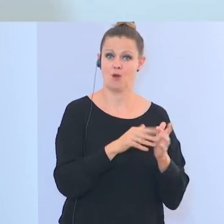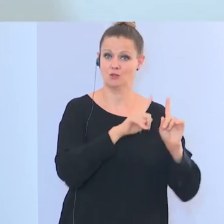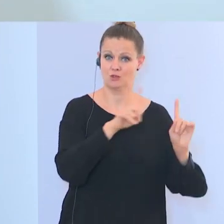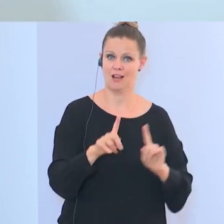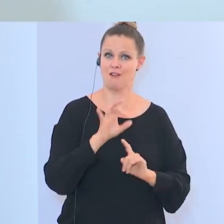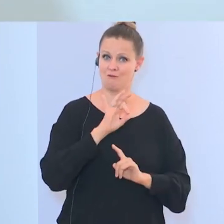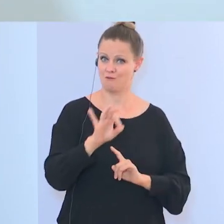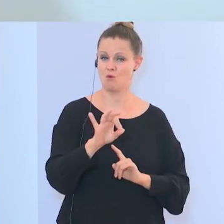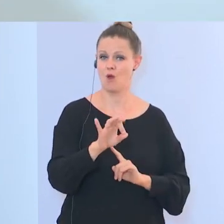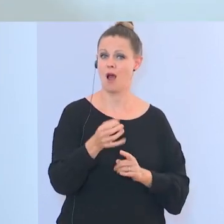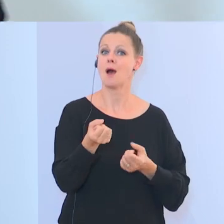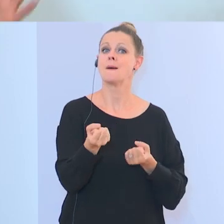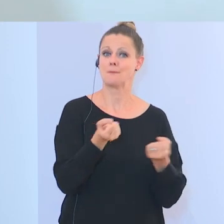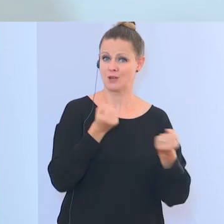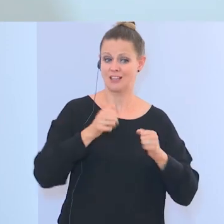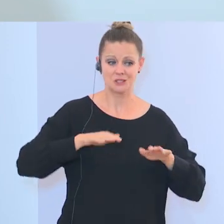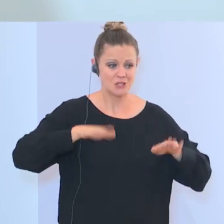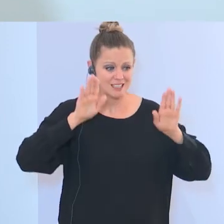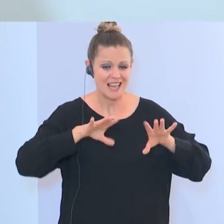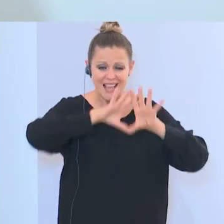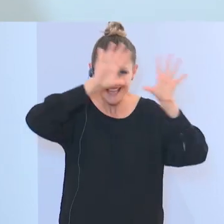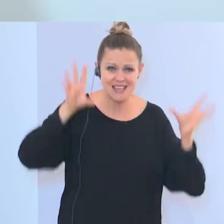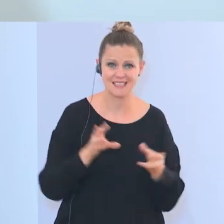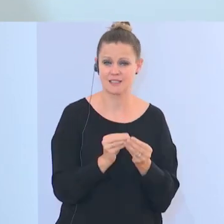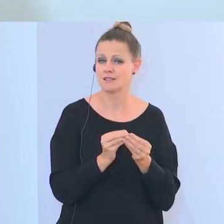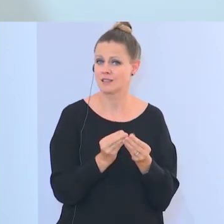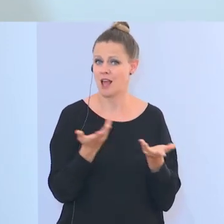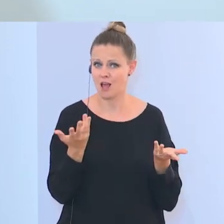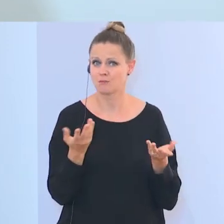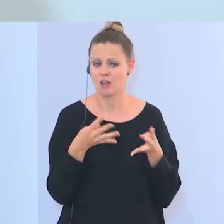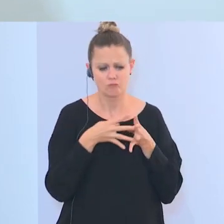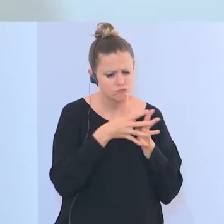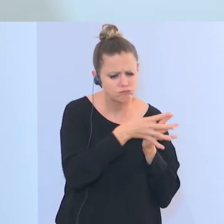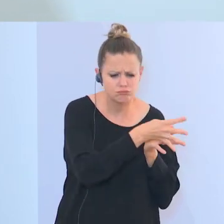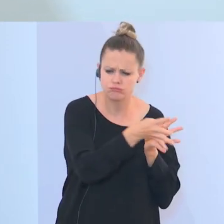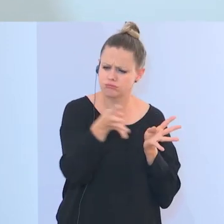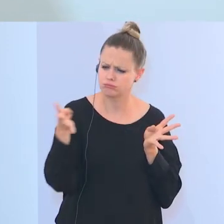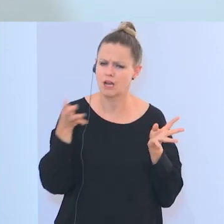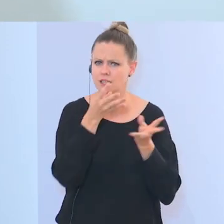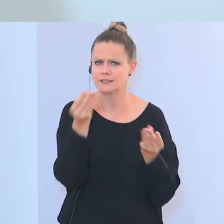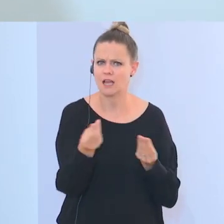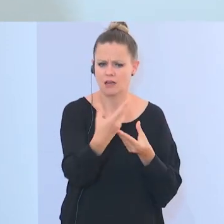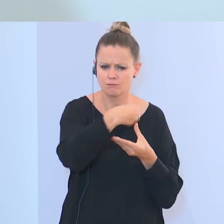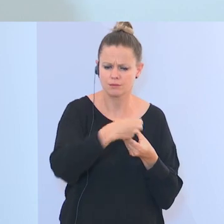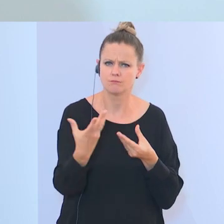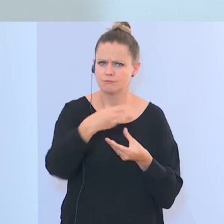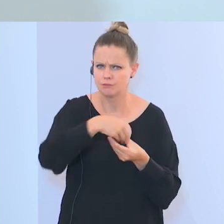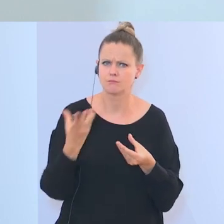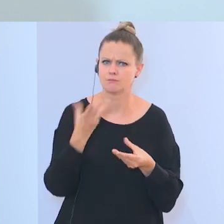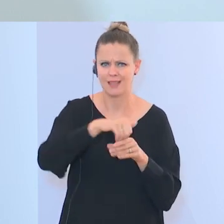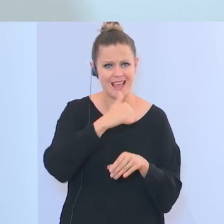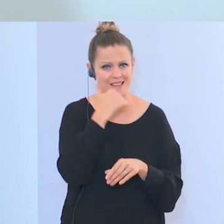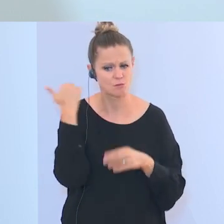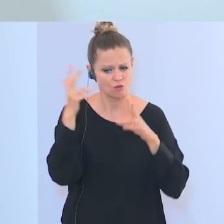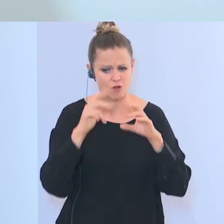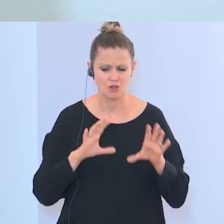des politischen Islams. Und ich glaube, insgesamt haben wir dann eine breite Abdeckung für Extremismusforschung, aber diese